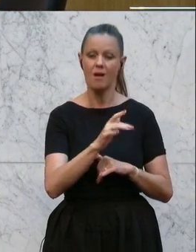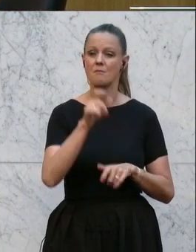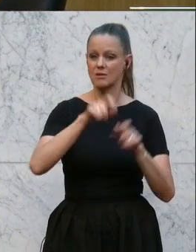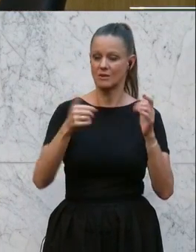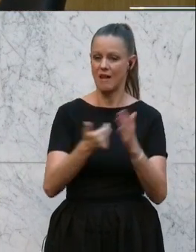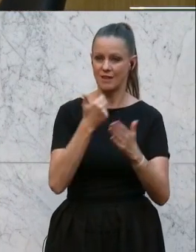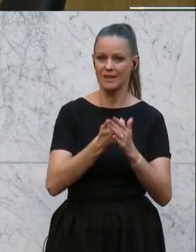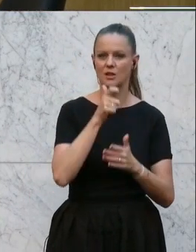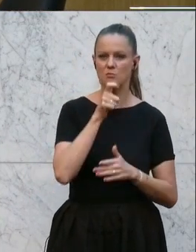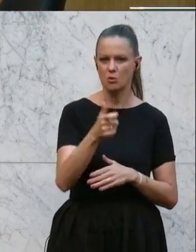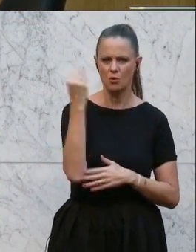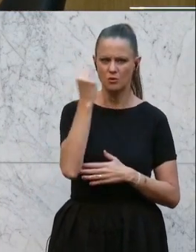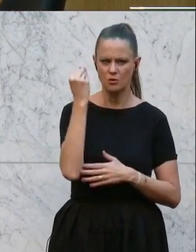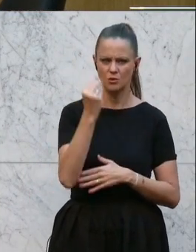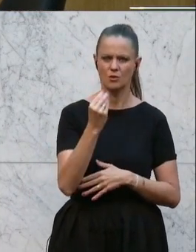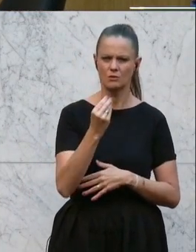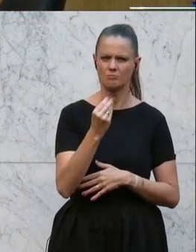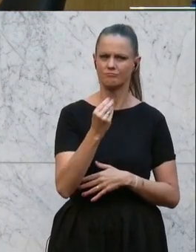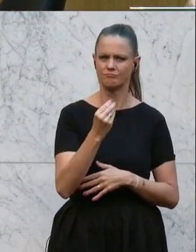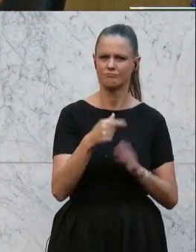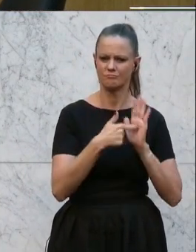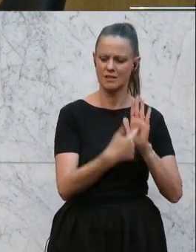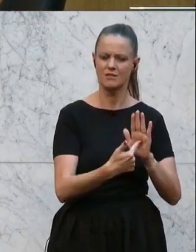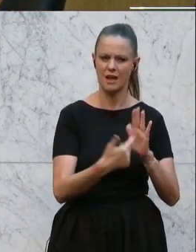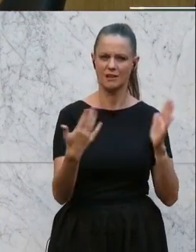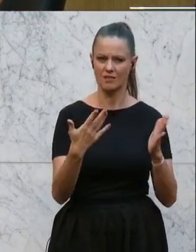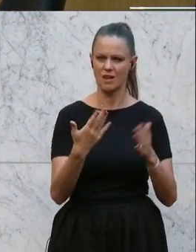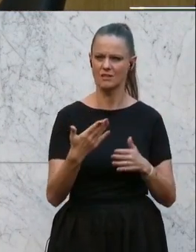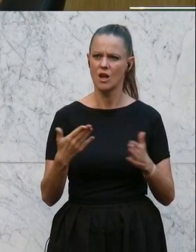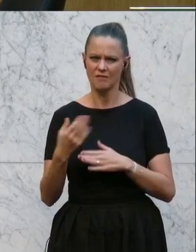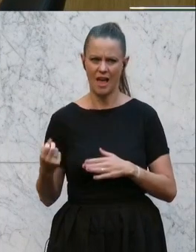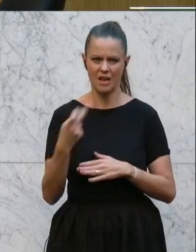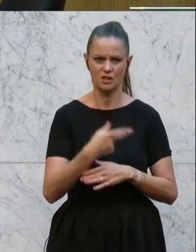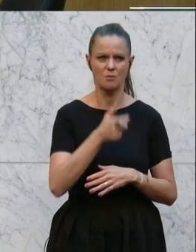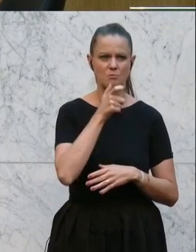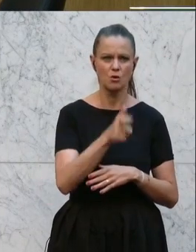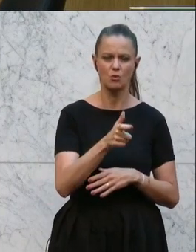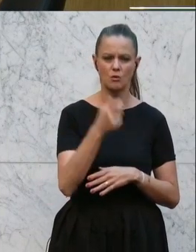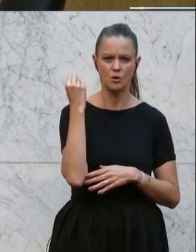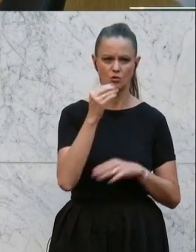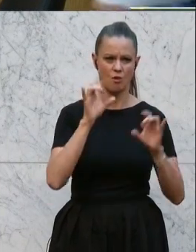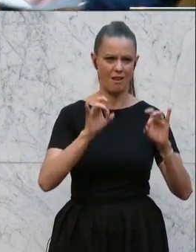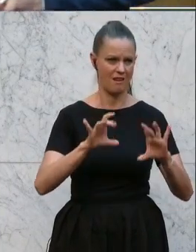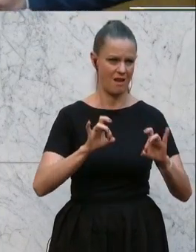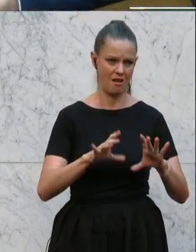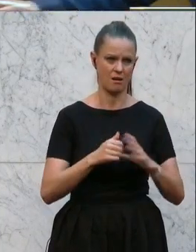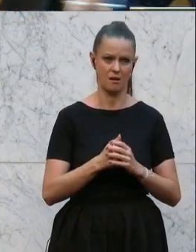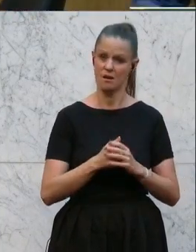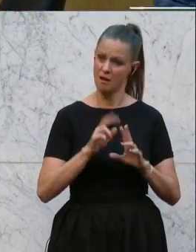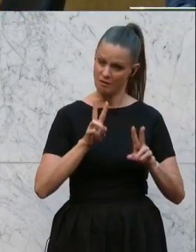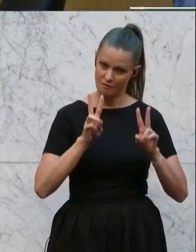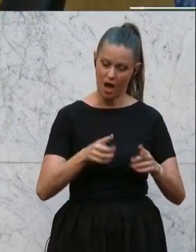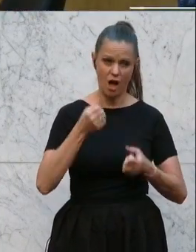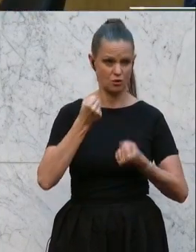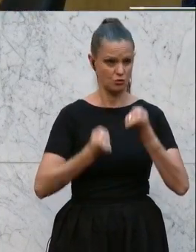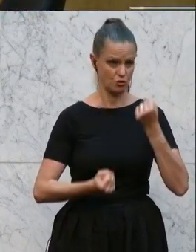die oft sagen, dass der Quereinstieg als Berufsschullehrerin, Lehrer bei Weitem schwieriger ist,